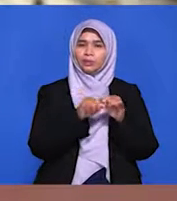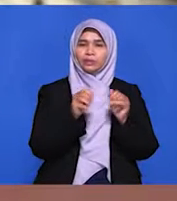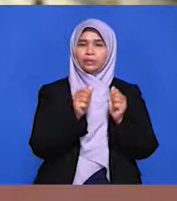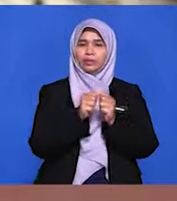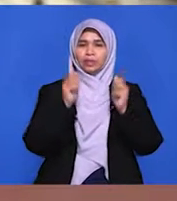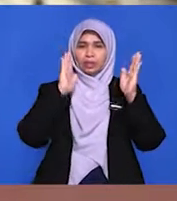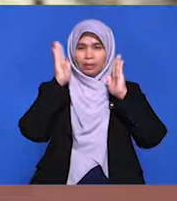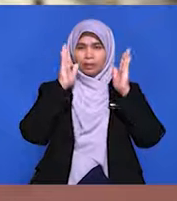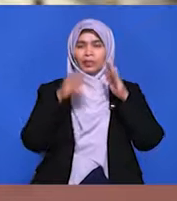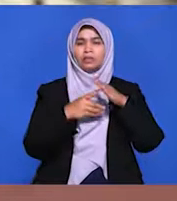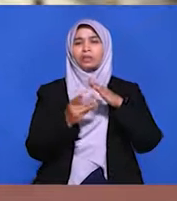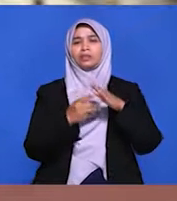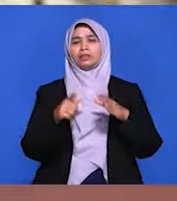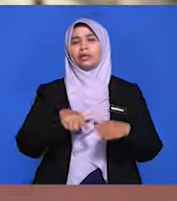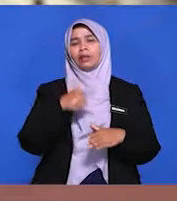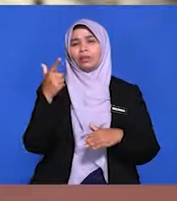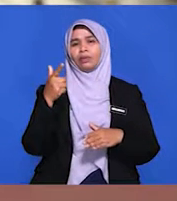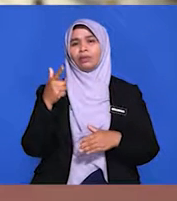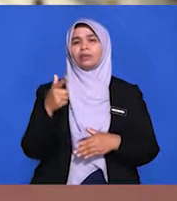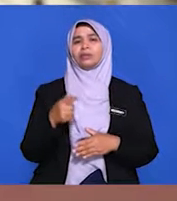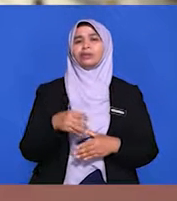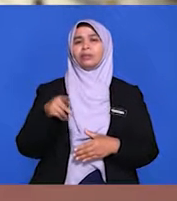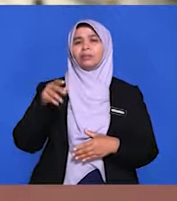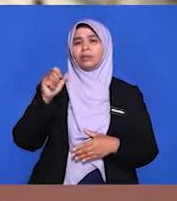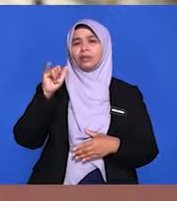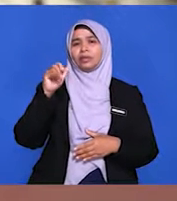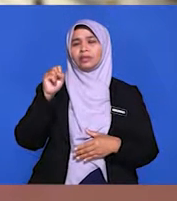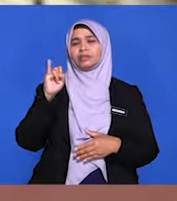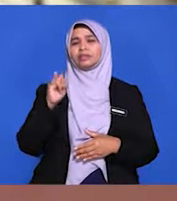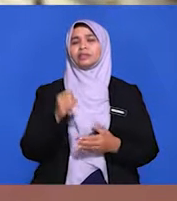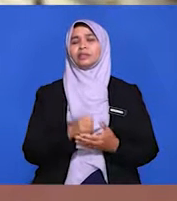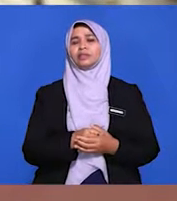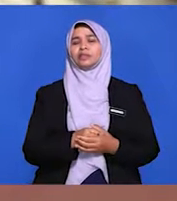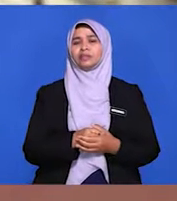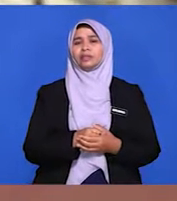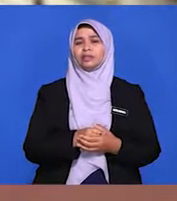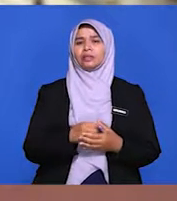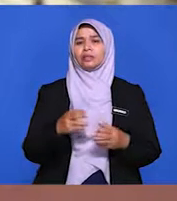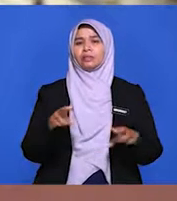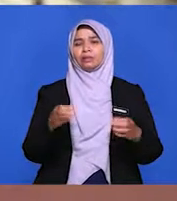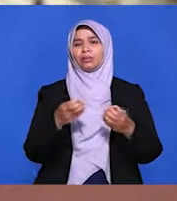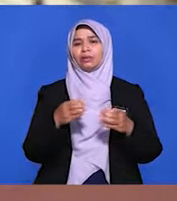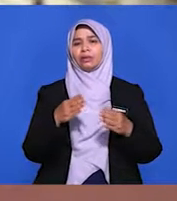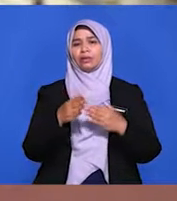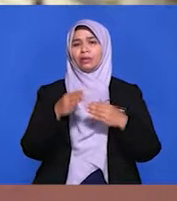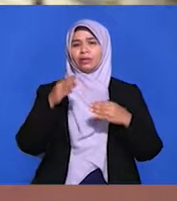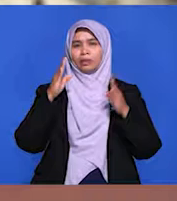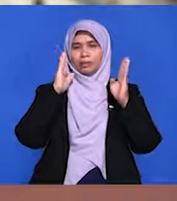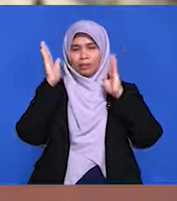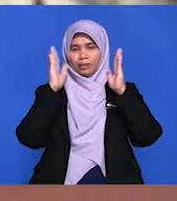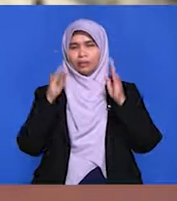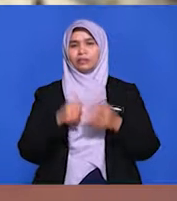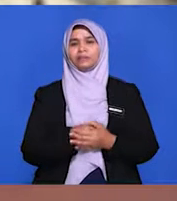negara merupakan polisi yang diamalkan oleh kerajaan Malaysia, tak kala mengadakan hubungan dengan